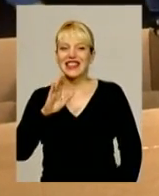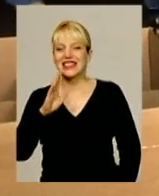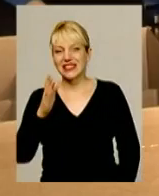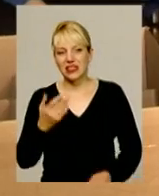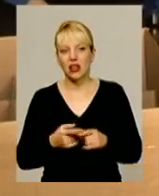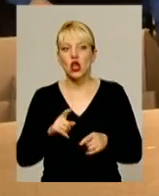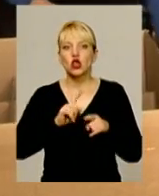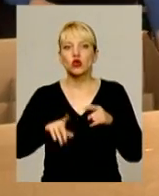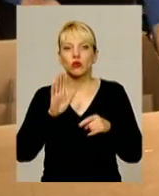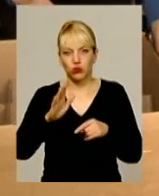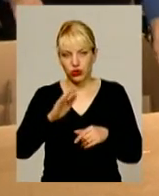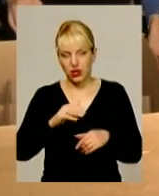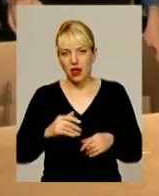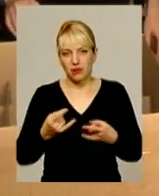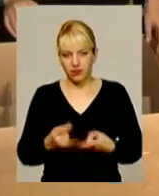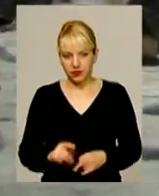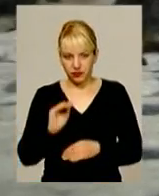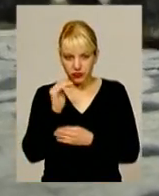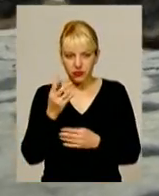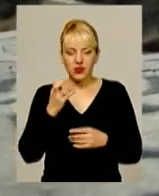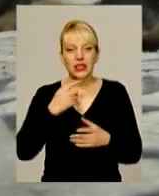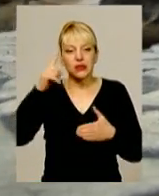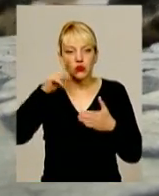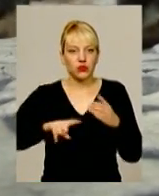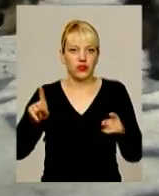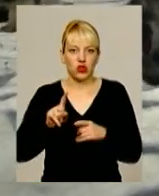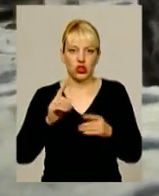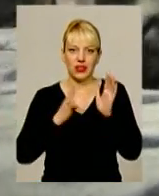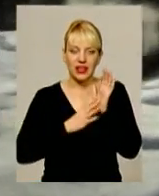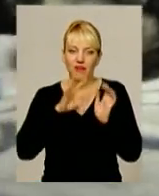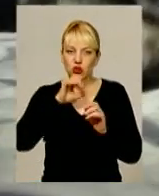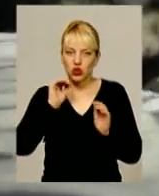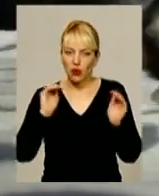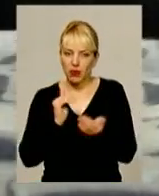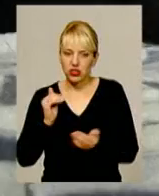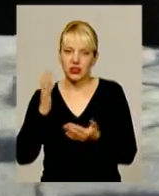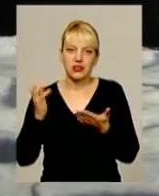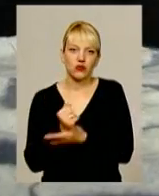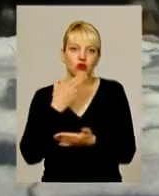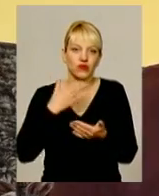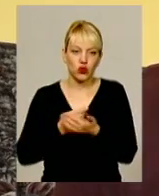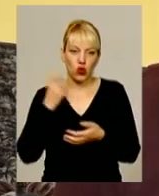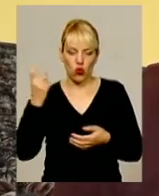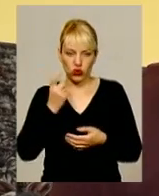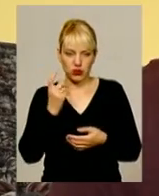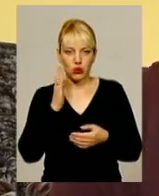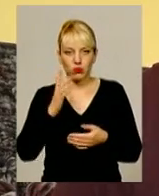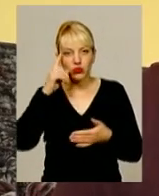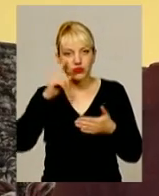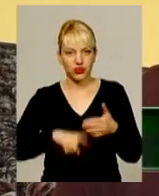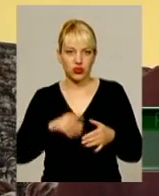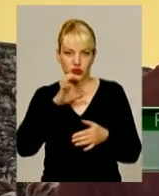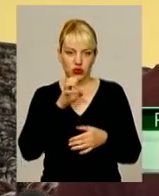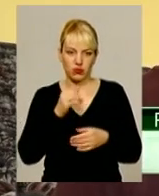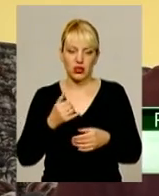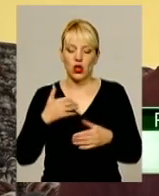стануть батьками. Та сподіваються, 9 собачат знайдуть своїх господарів та стануть їм вірними друзями. Ми хочемо, щоб